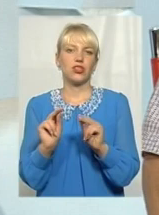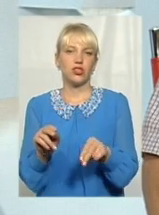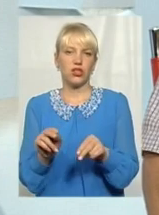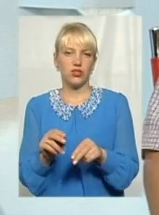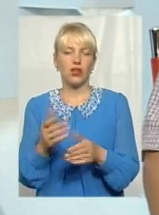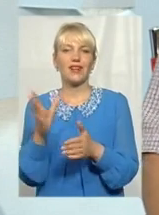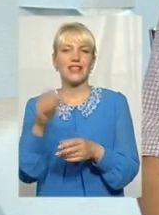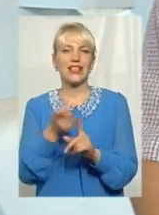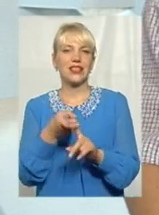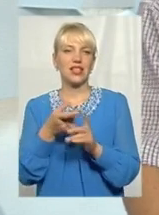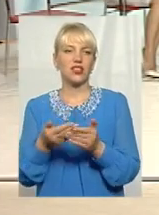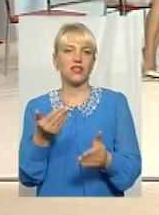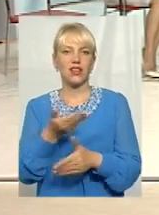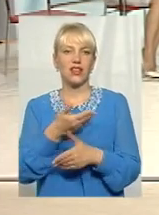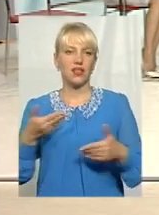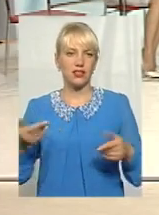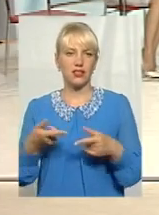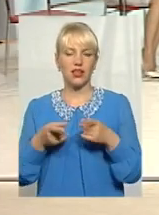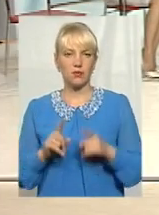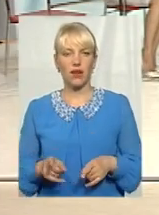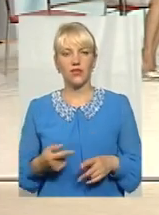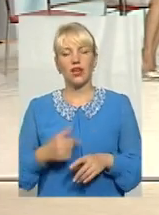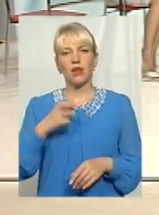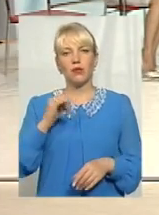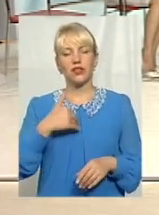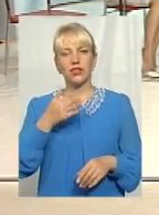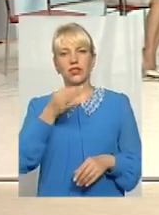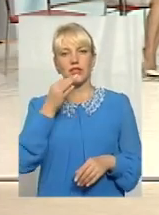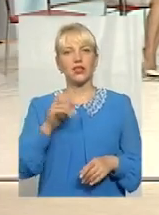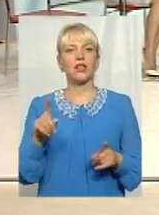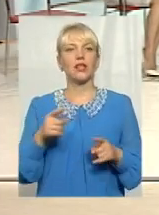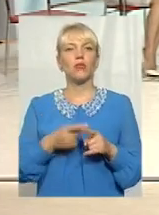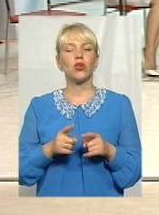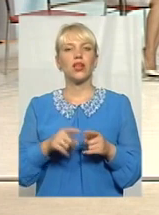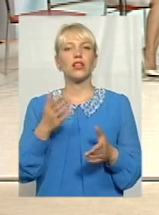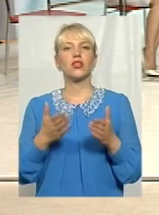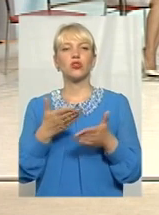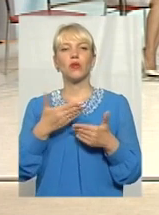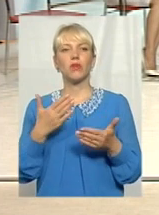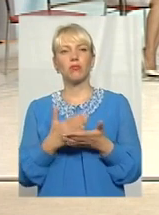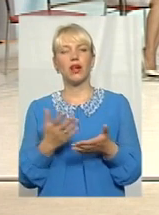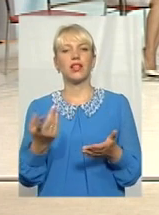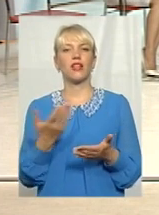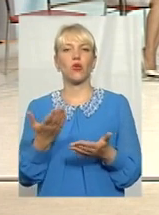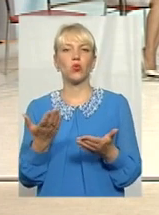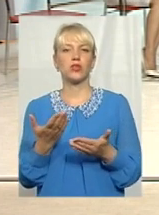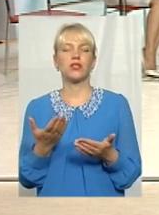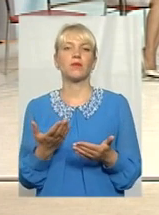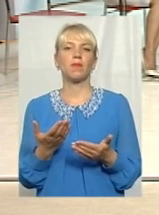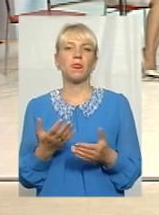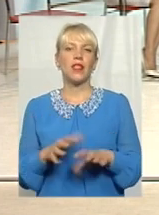насправді. Пані Олег, я б хотіла сказати про те, що ми мали в тоталітарно-імперському моделі